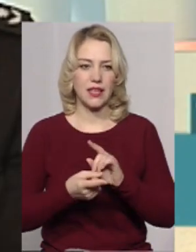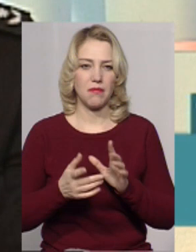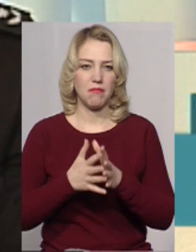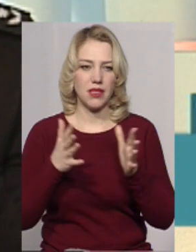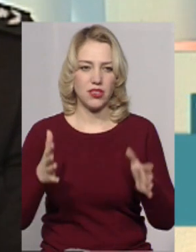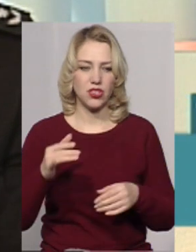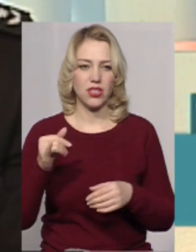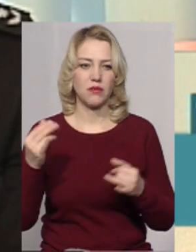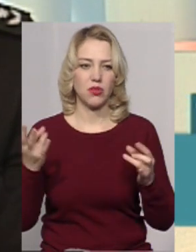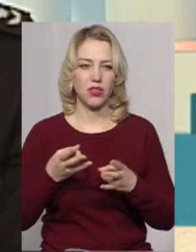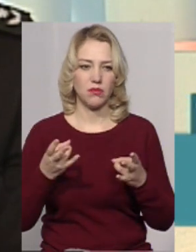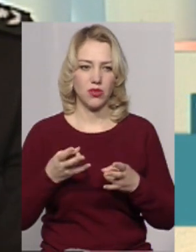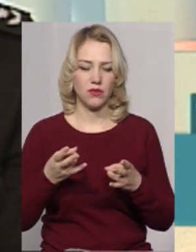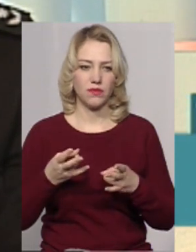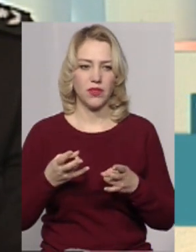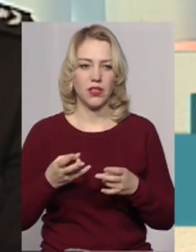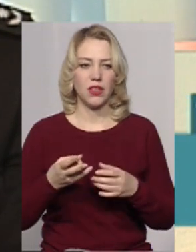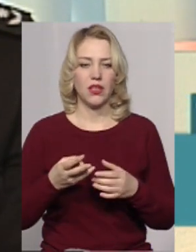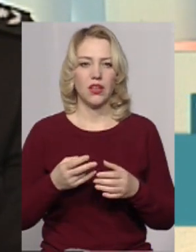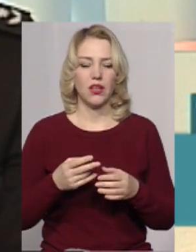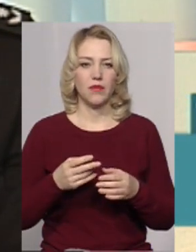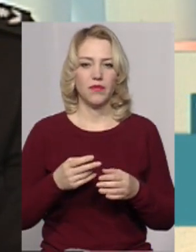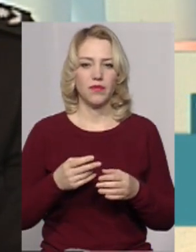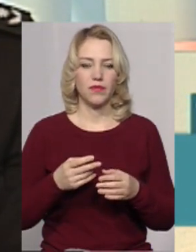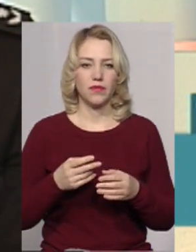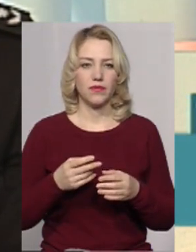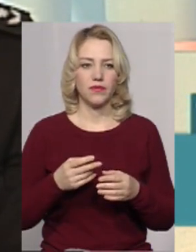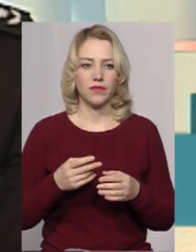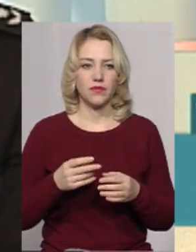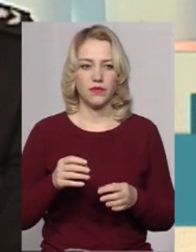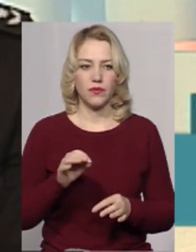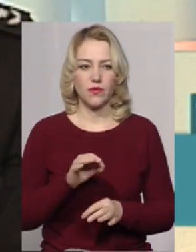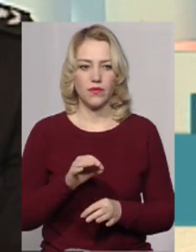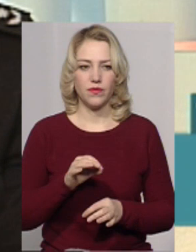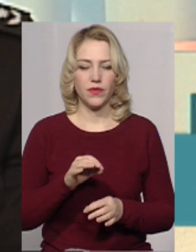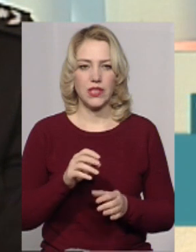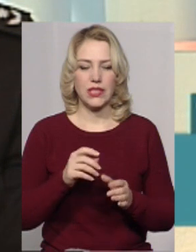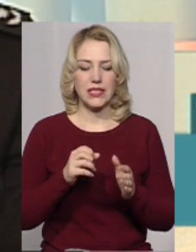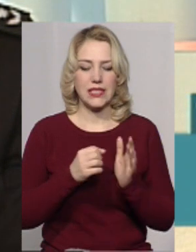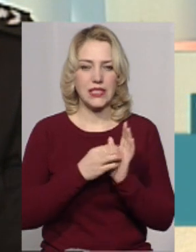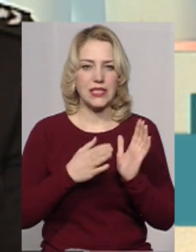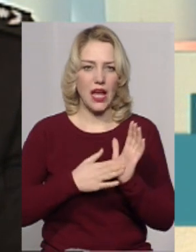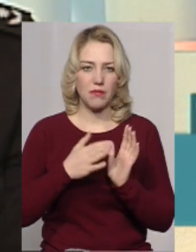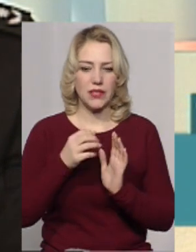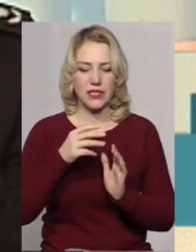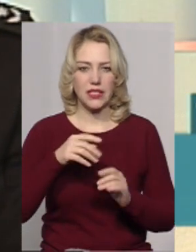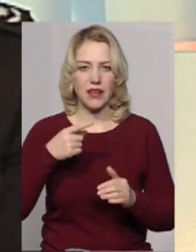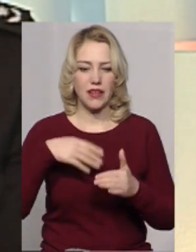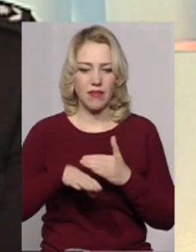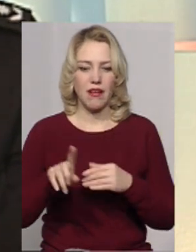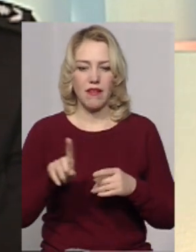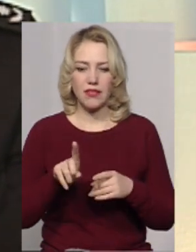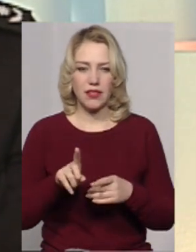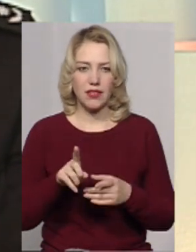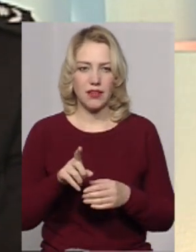потрібно координувати записи, які ці камери проводять, і